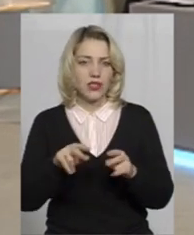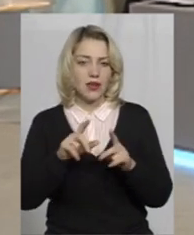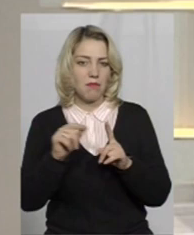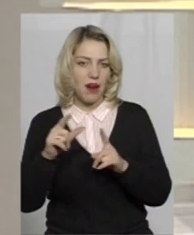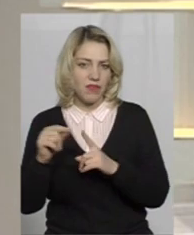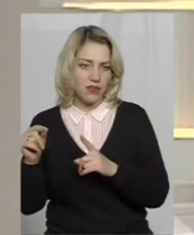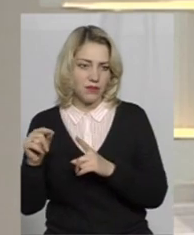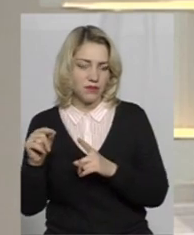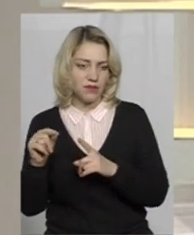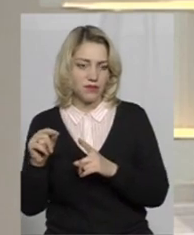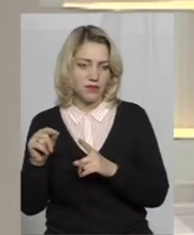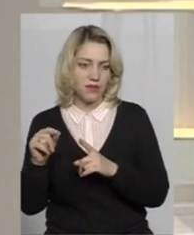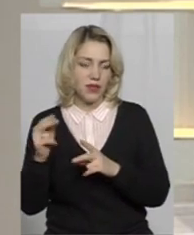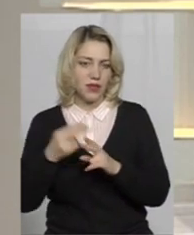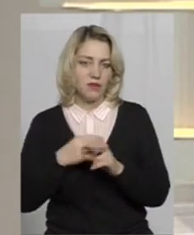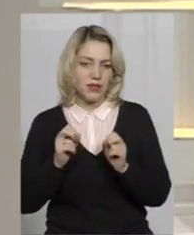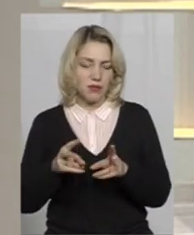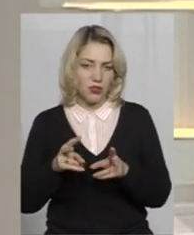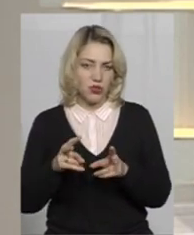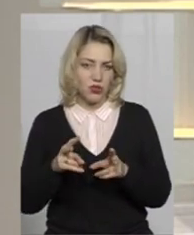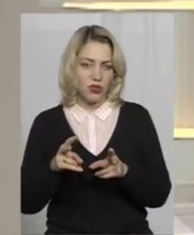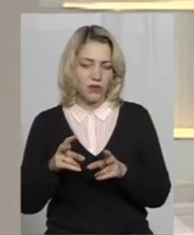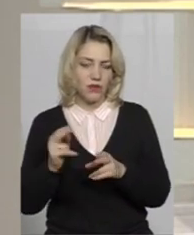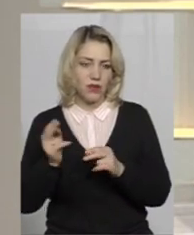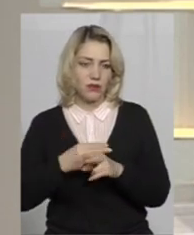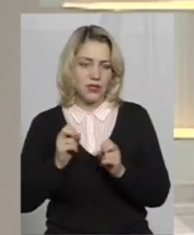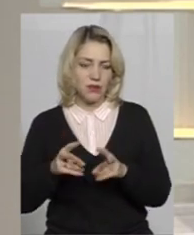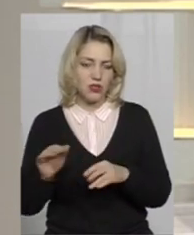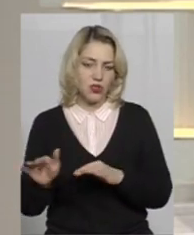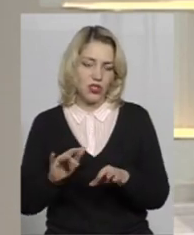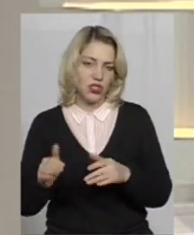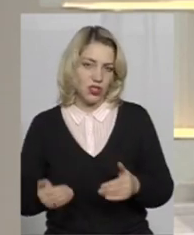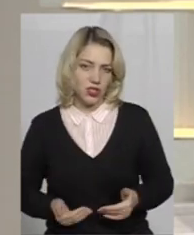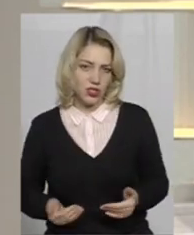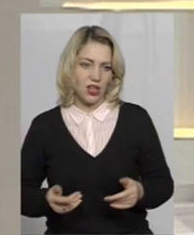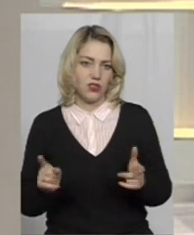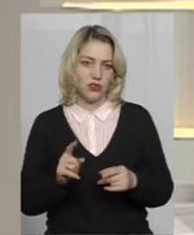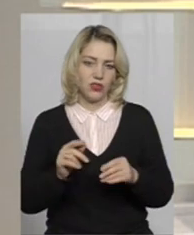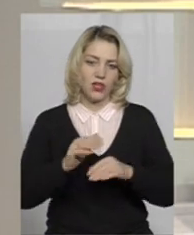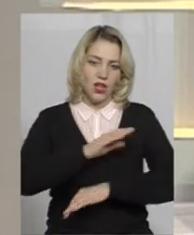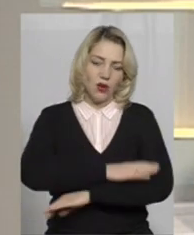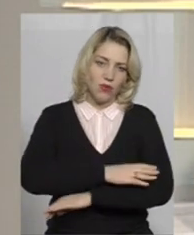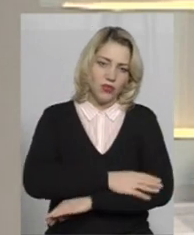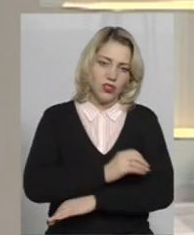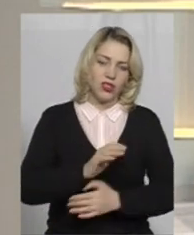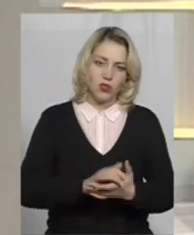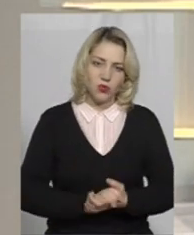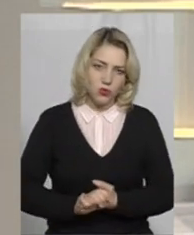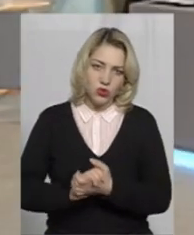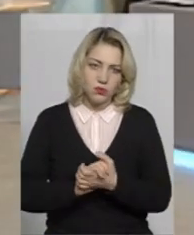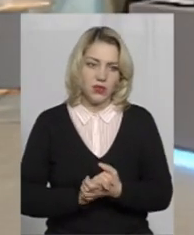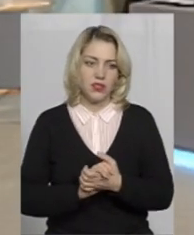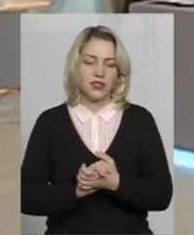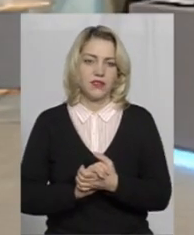правил безпечної життєдіяльності, якихсь поведінків у суспільстві,